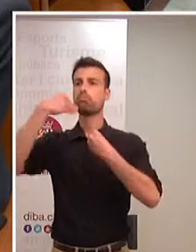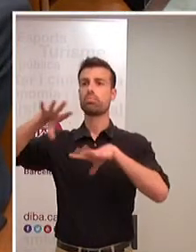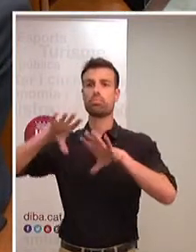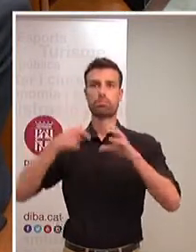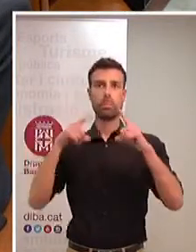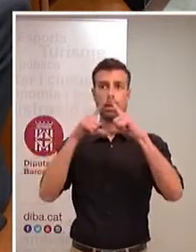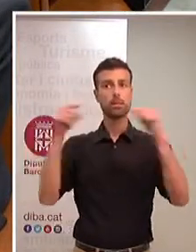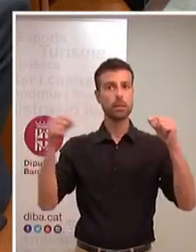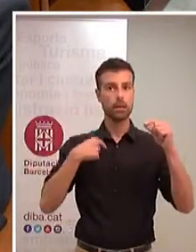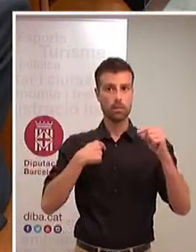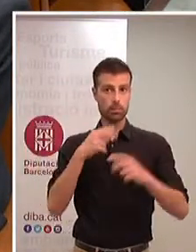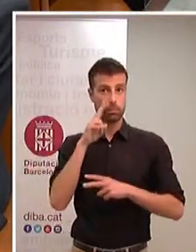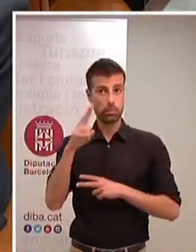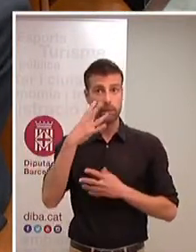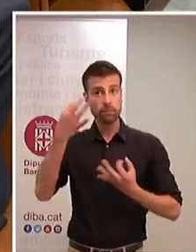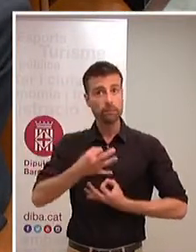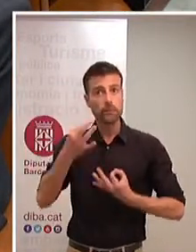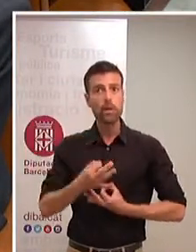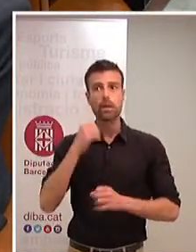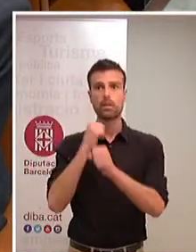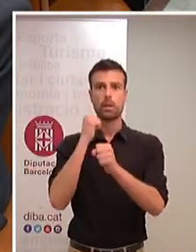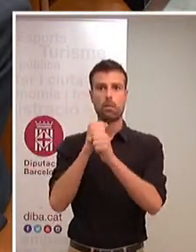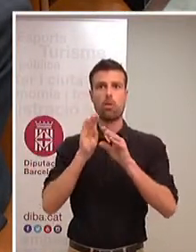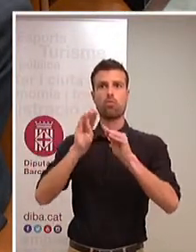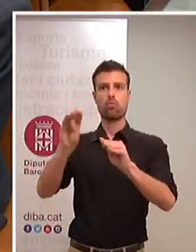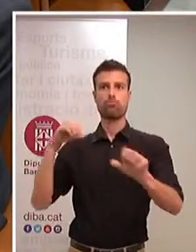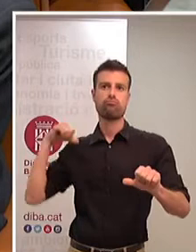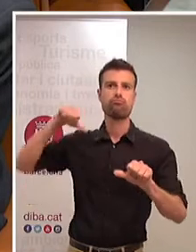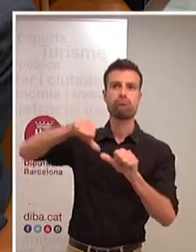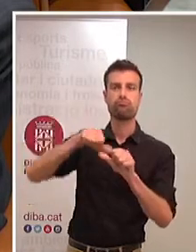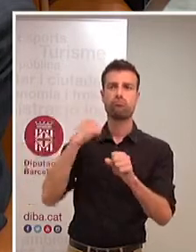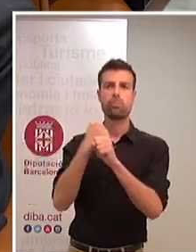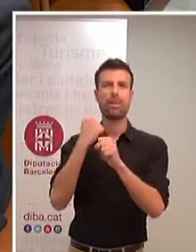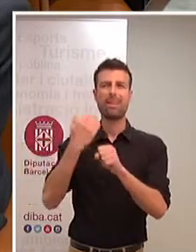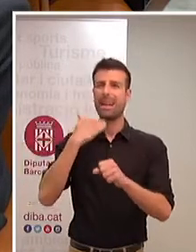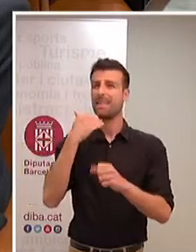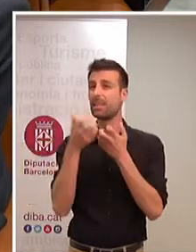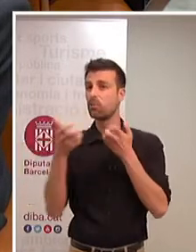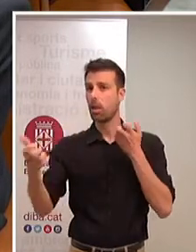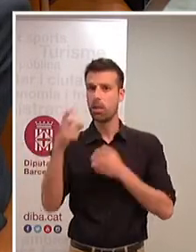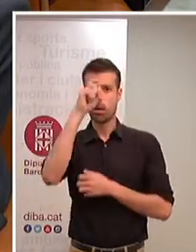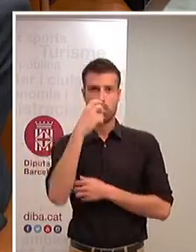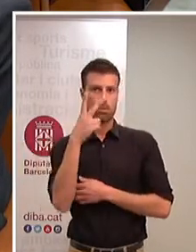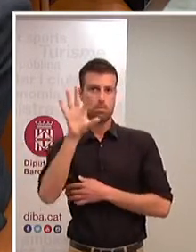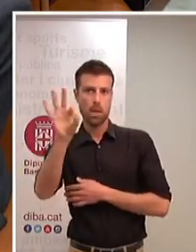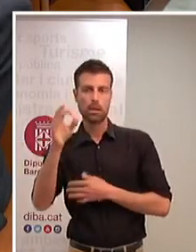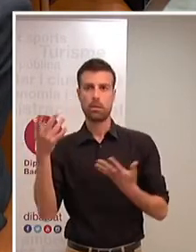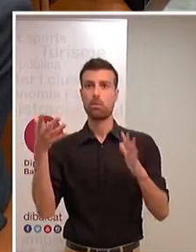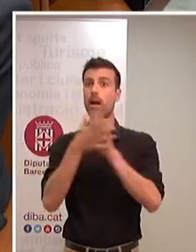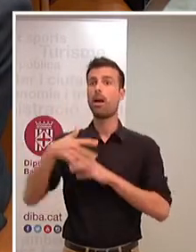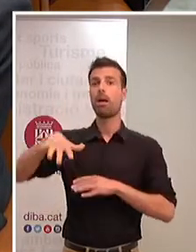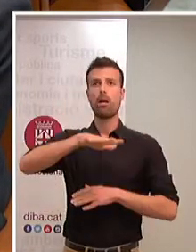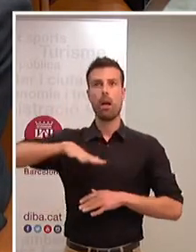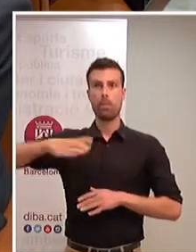sincerament la tasca que vostè ha realitzat durant gairebé 20 anys en l'àmbit del món local